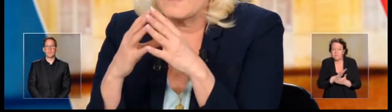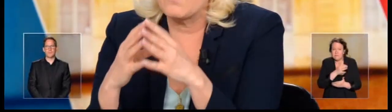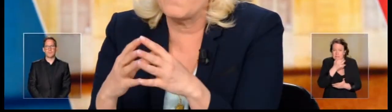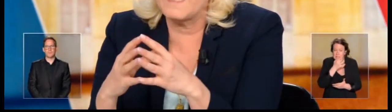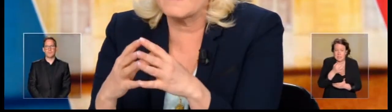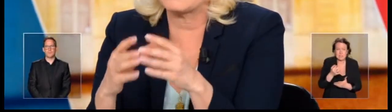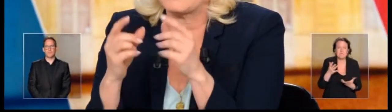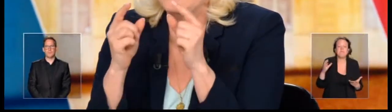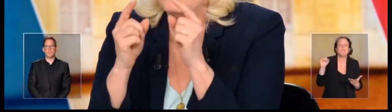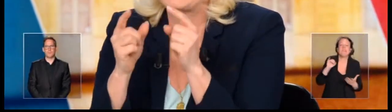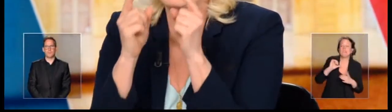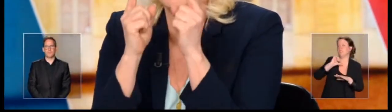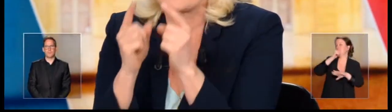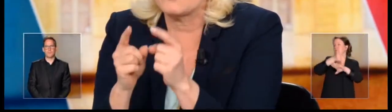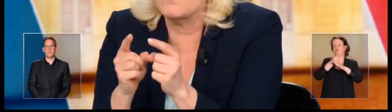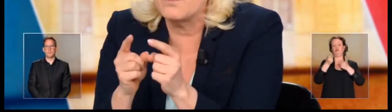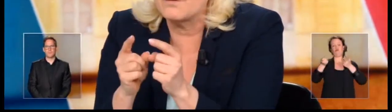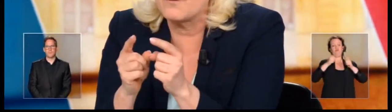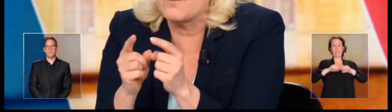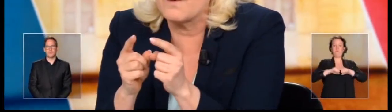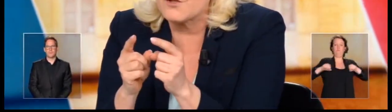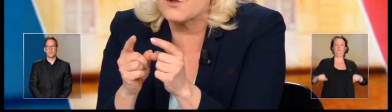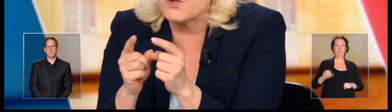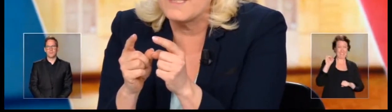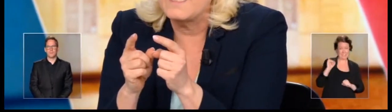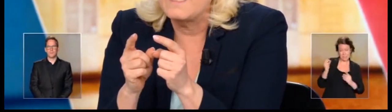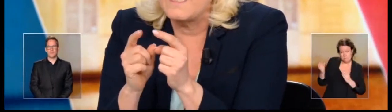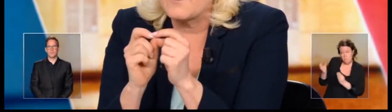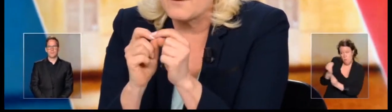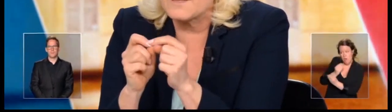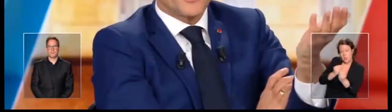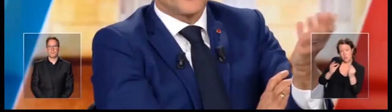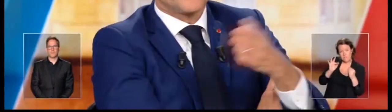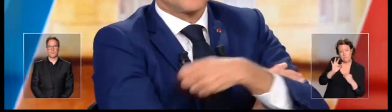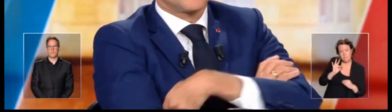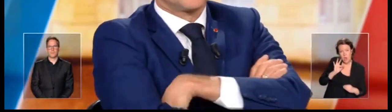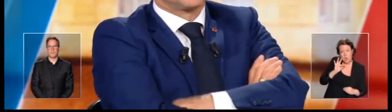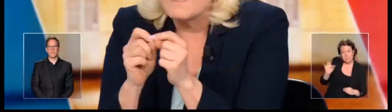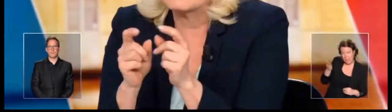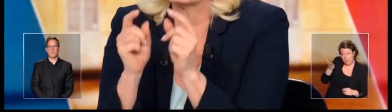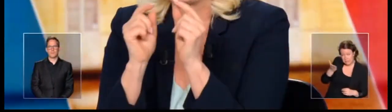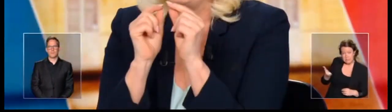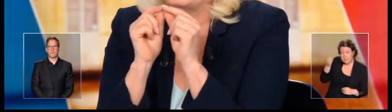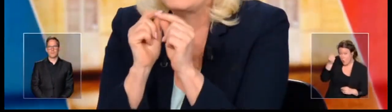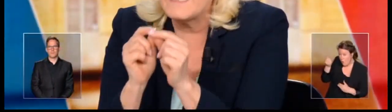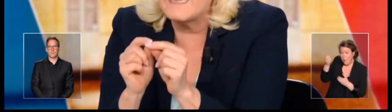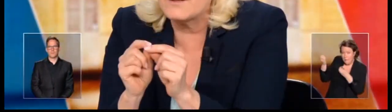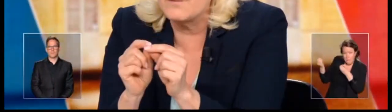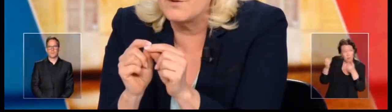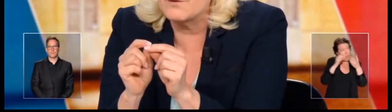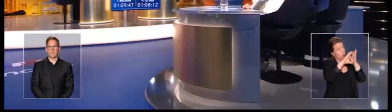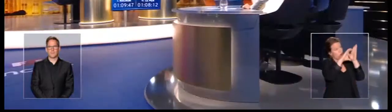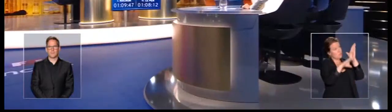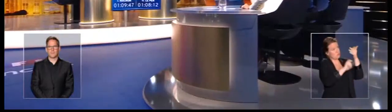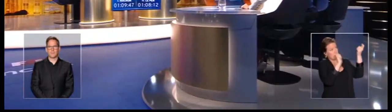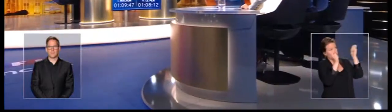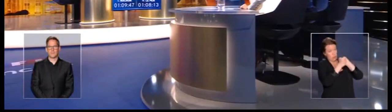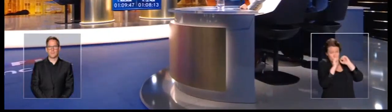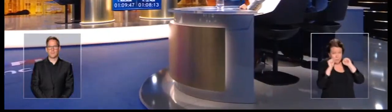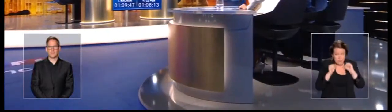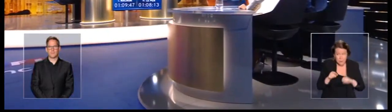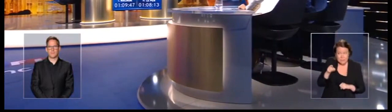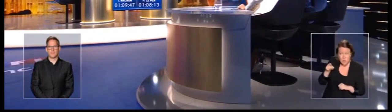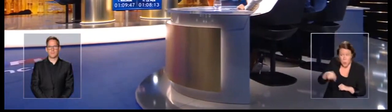le peuple est souverain. C'est à lui, directement, de pouvoir changer la Constitution. C'est à lui, directement, de le